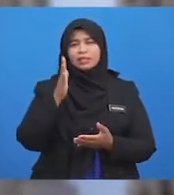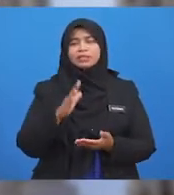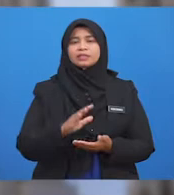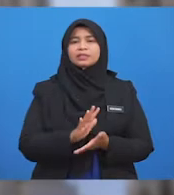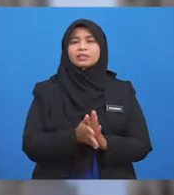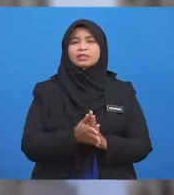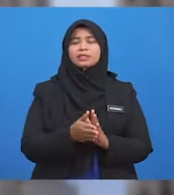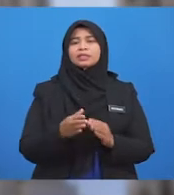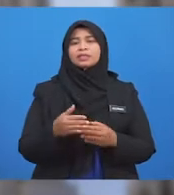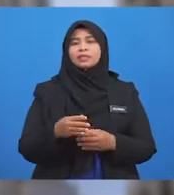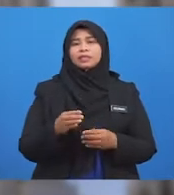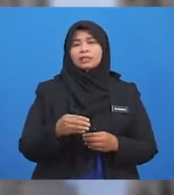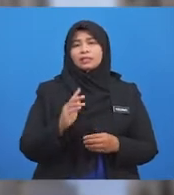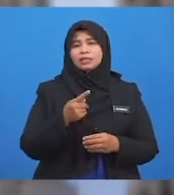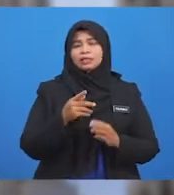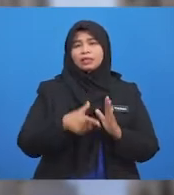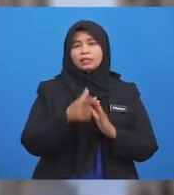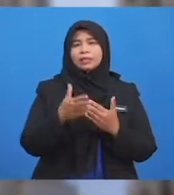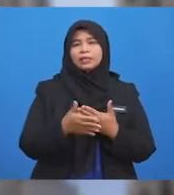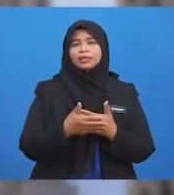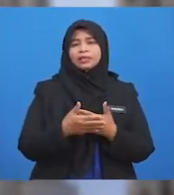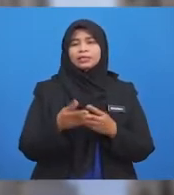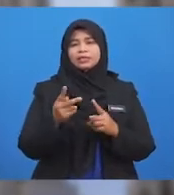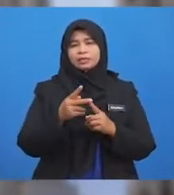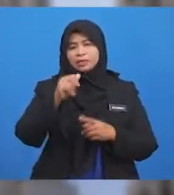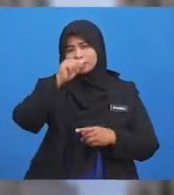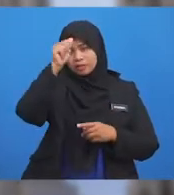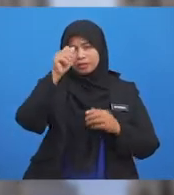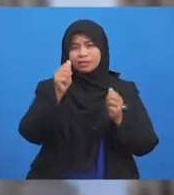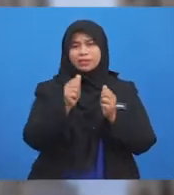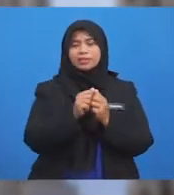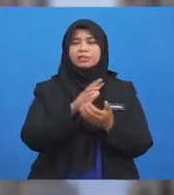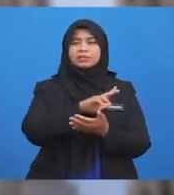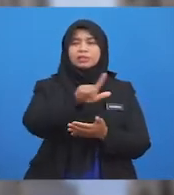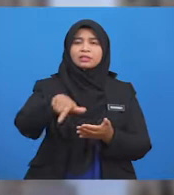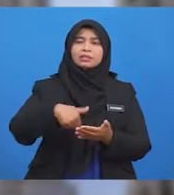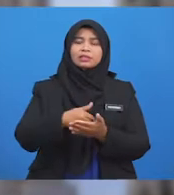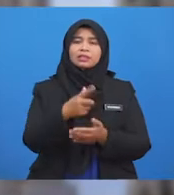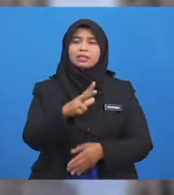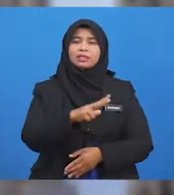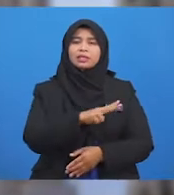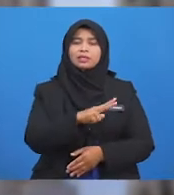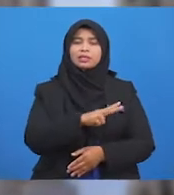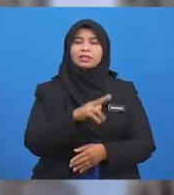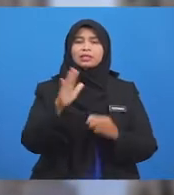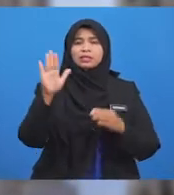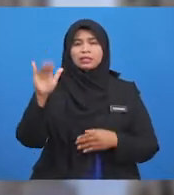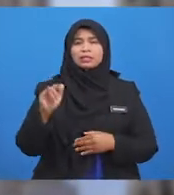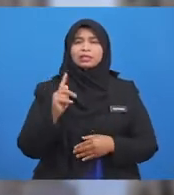Untuk Kita Mendekatkan Diri Kita Kepada Allah Dengan Segala Harta Yang Kita Ada